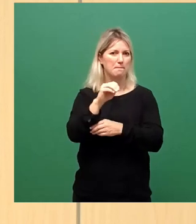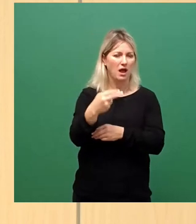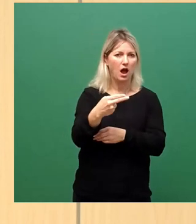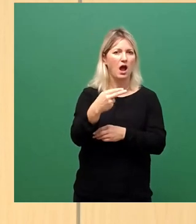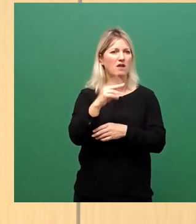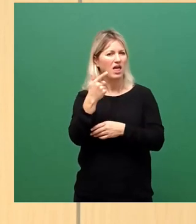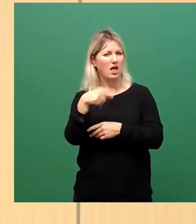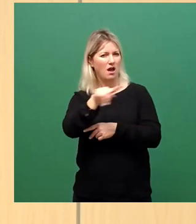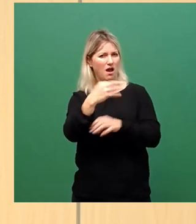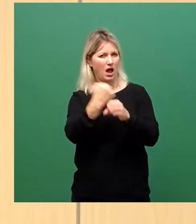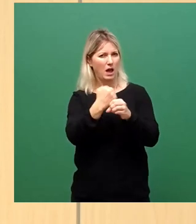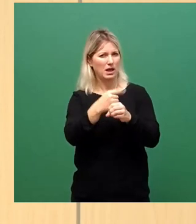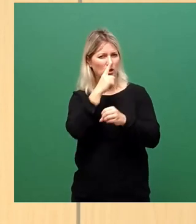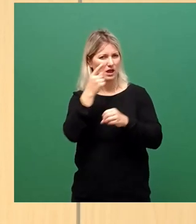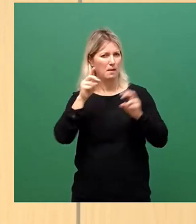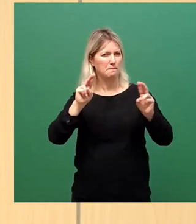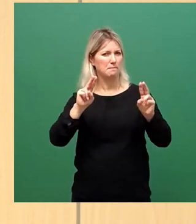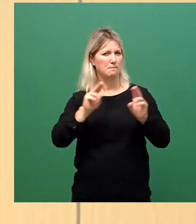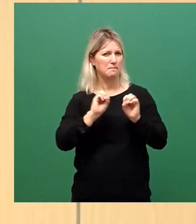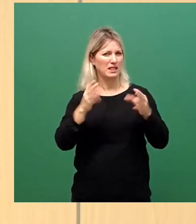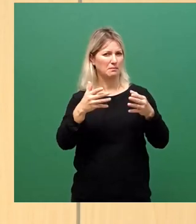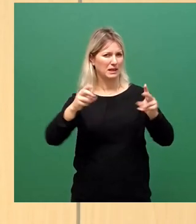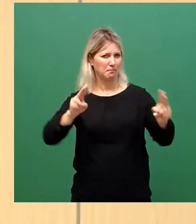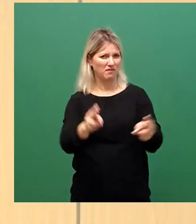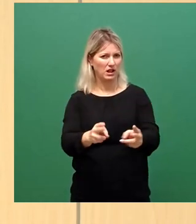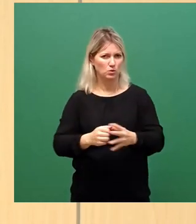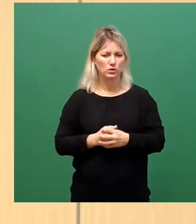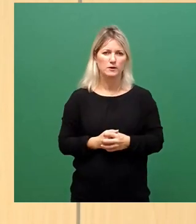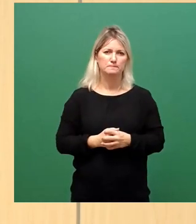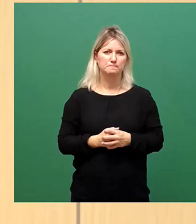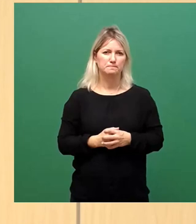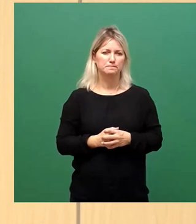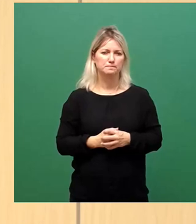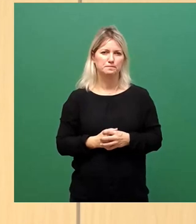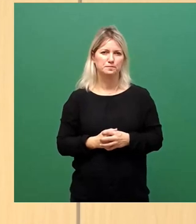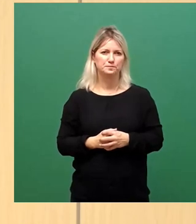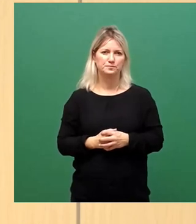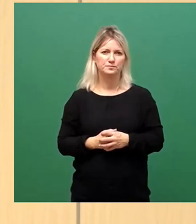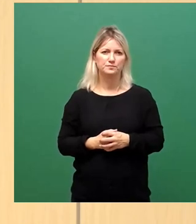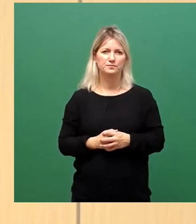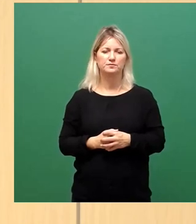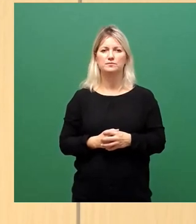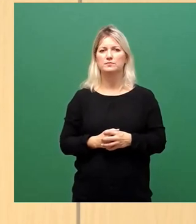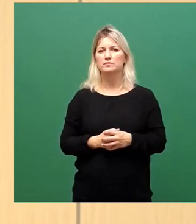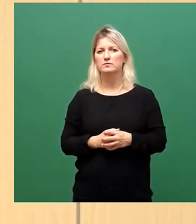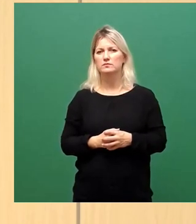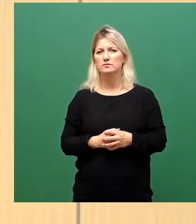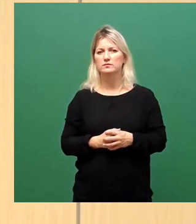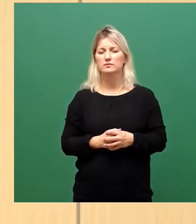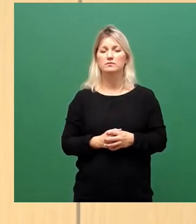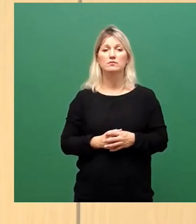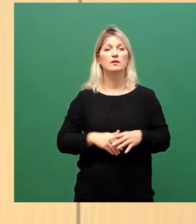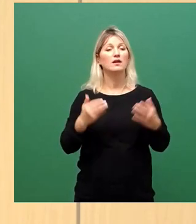Pandemie-Bewältigung in Dresden befasst sind. Den Aufruf für Ehrenamtliche, für